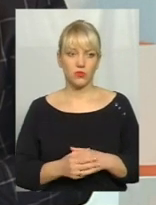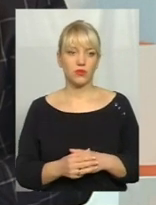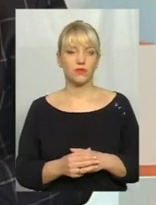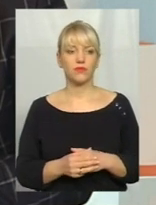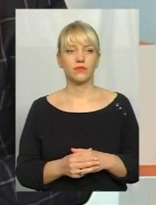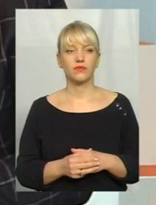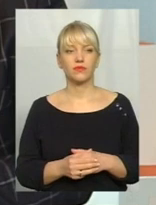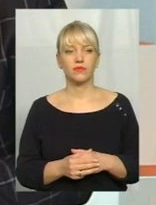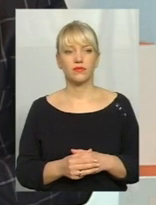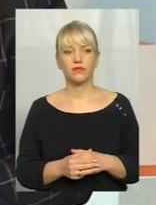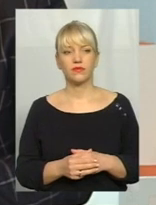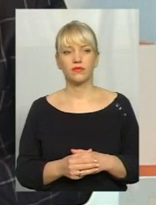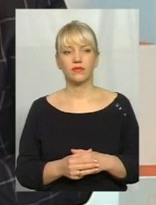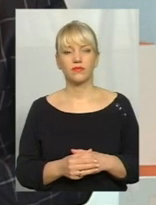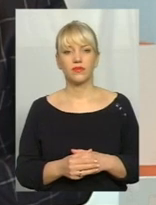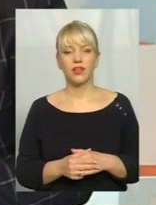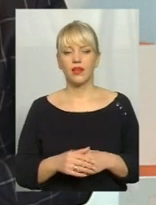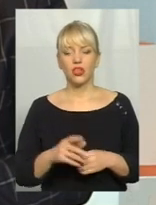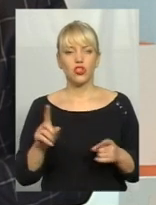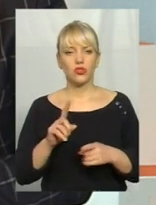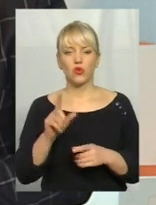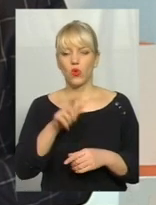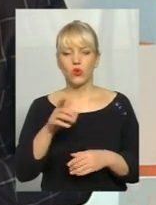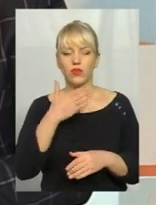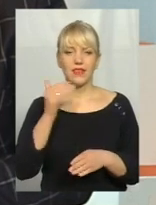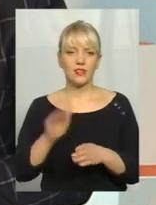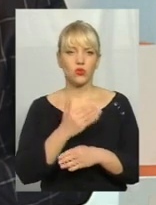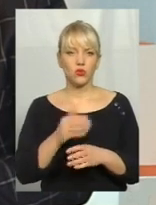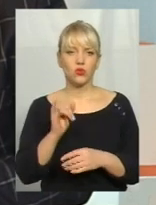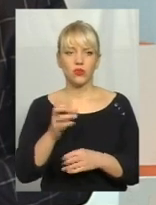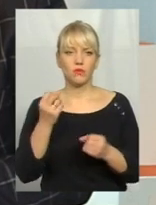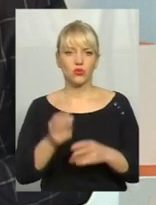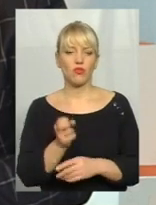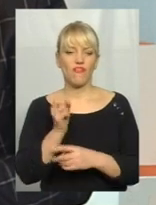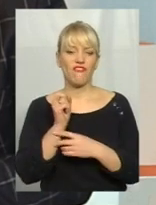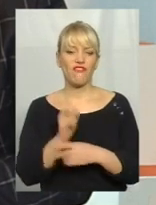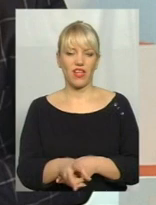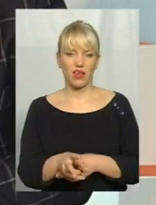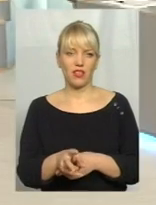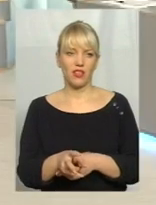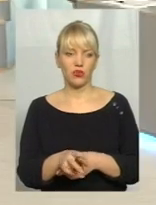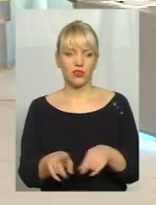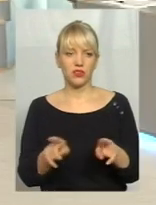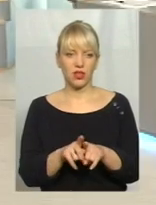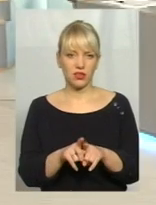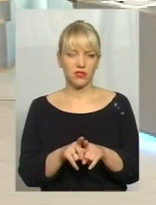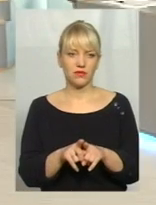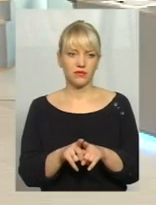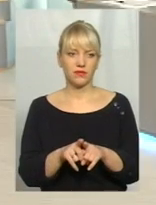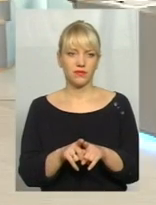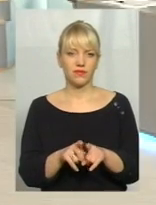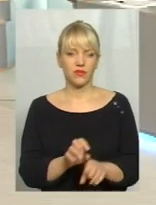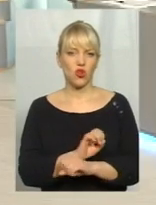навіть не розкажу про те, що не сортують сміття, але і просто викидають його так, що воно і візді